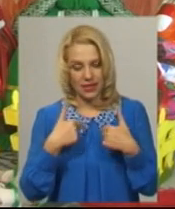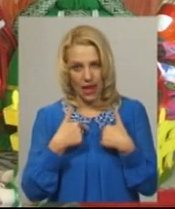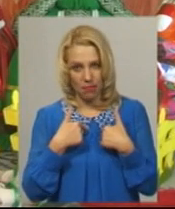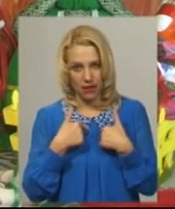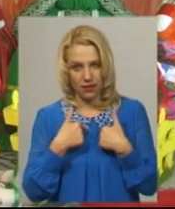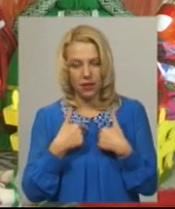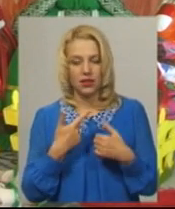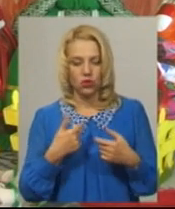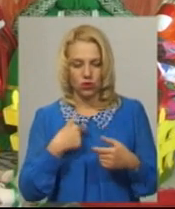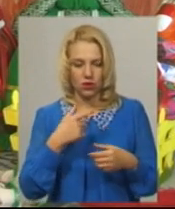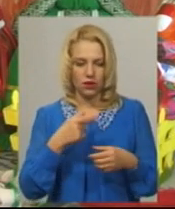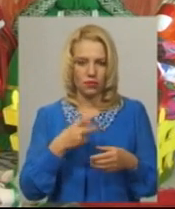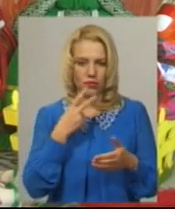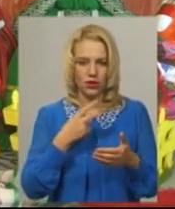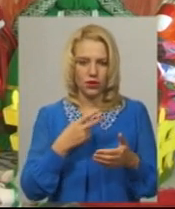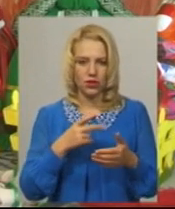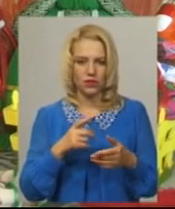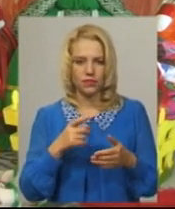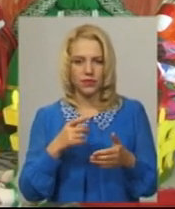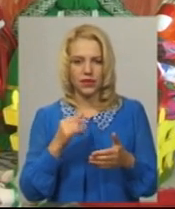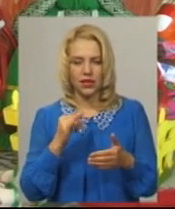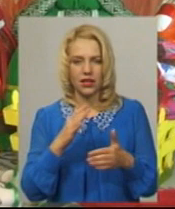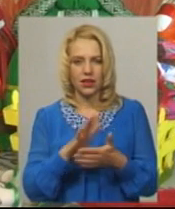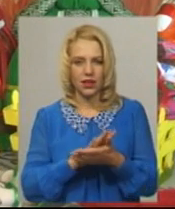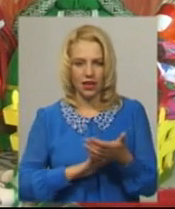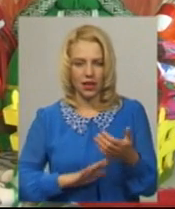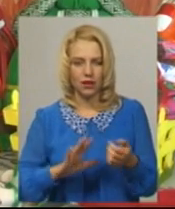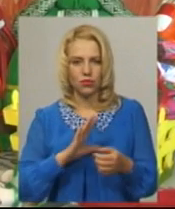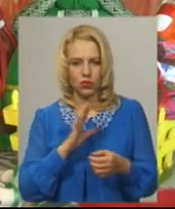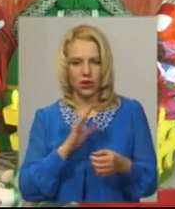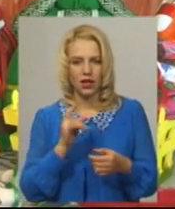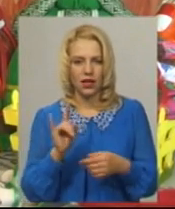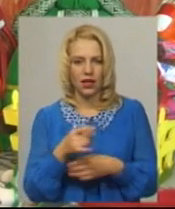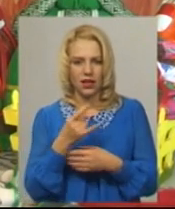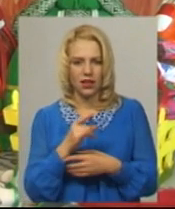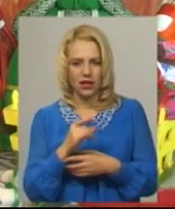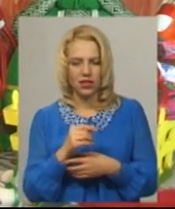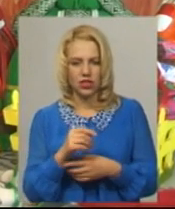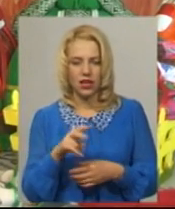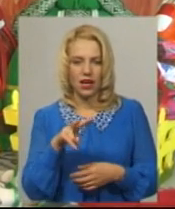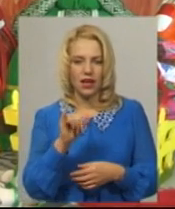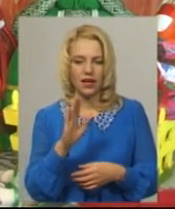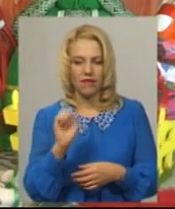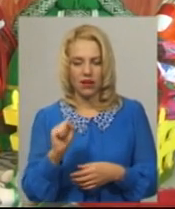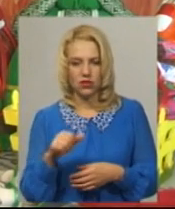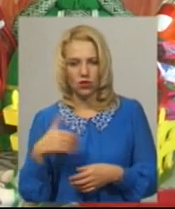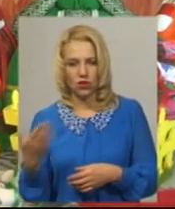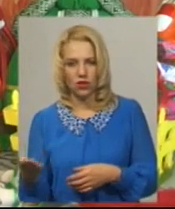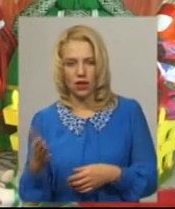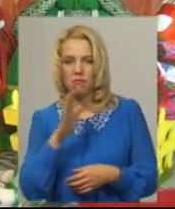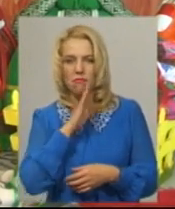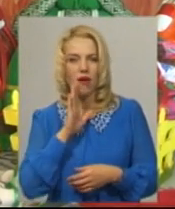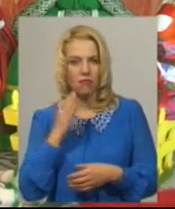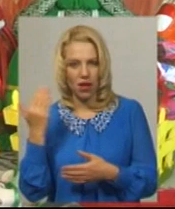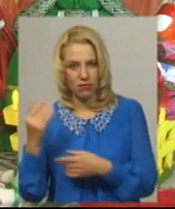пропрацьовувала себе і свої питання з родом. І далі шли лялички з лівої сторони на рід матері, з правої